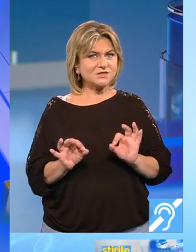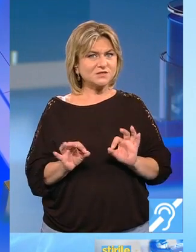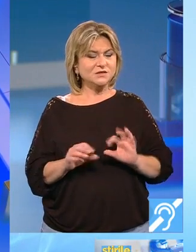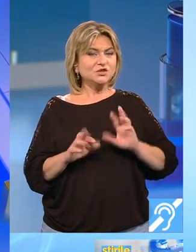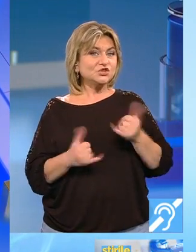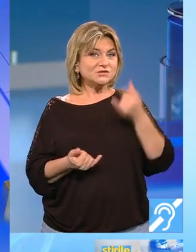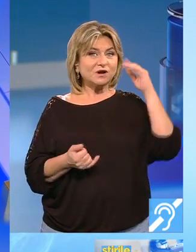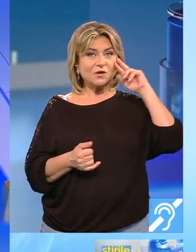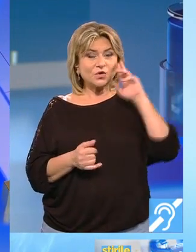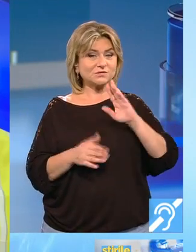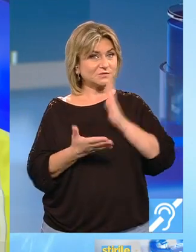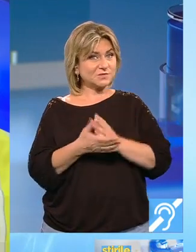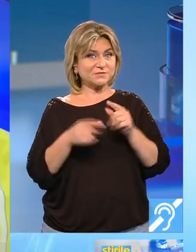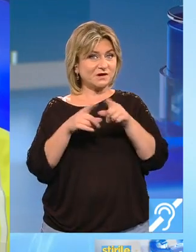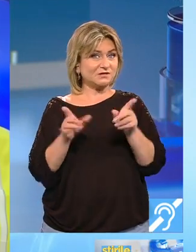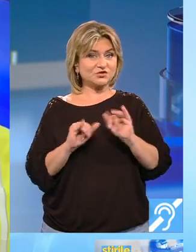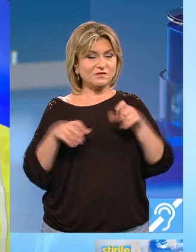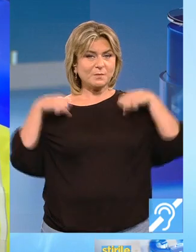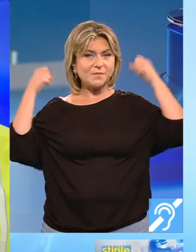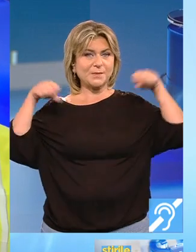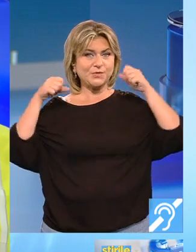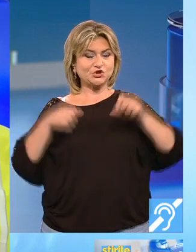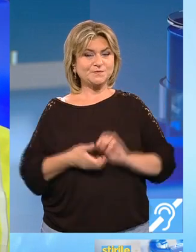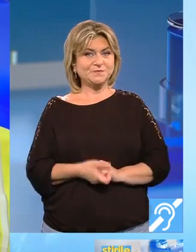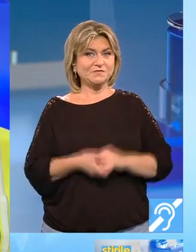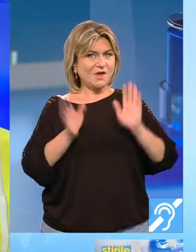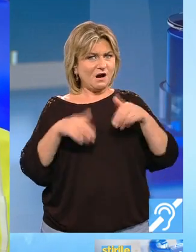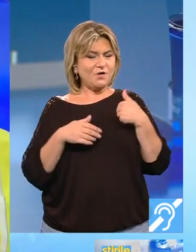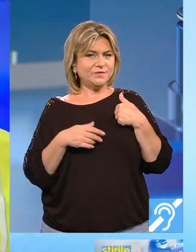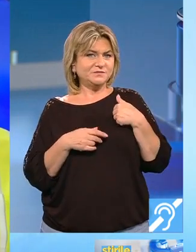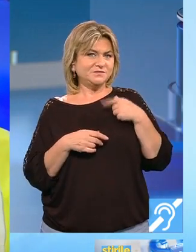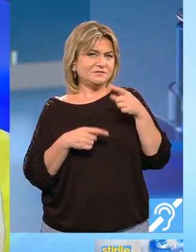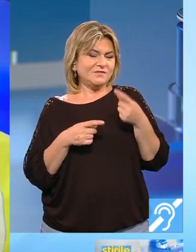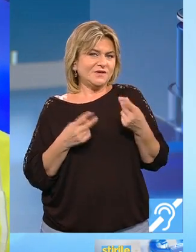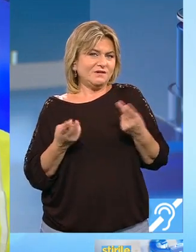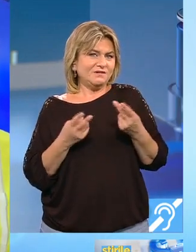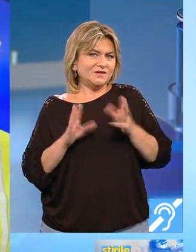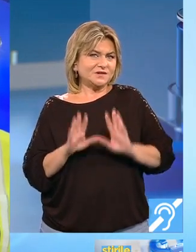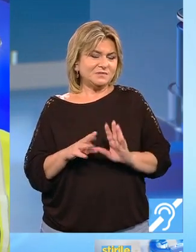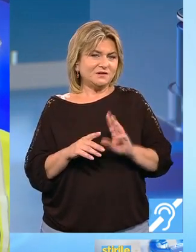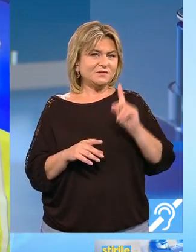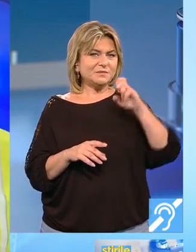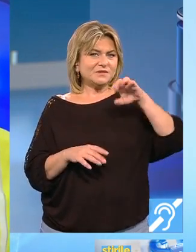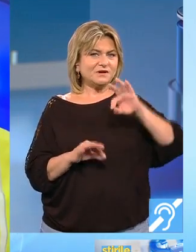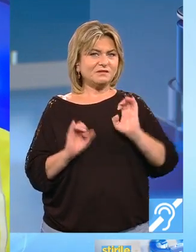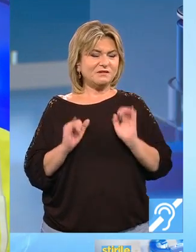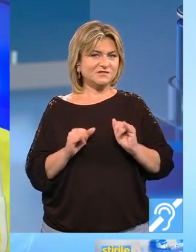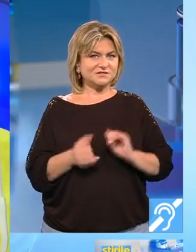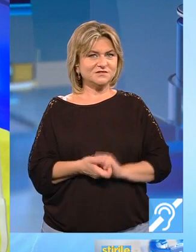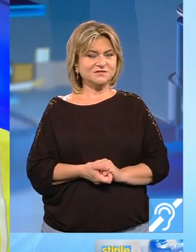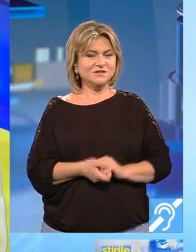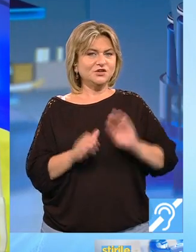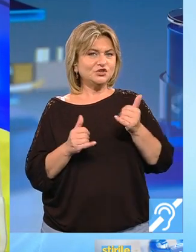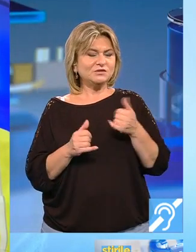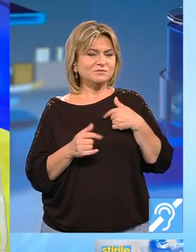recunoaștem și dreptatea celorlalți. Berbecii au noblețe și cavalerii s-au demnitate astăzi și